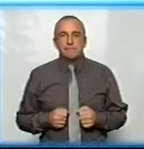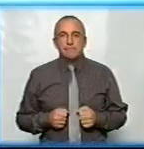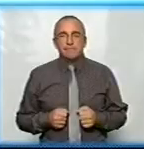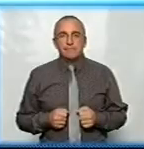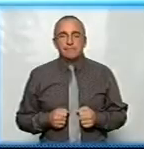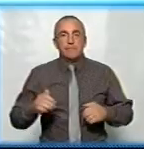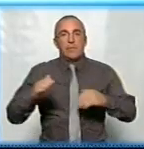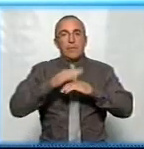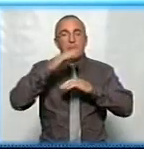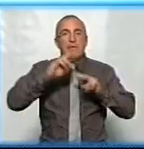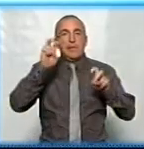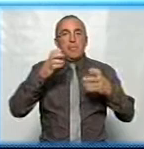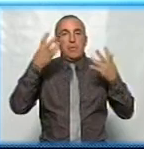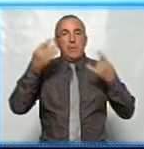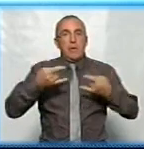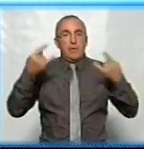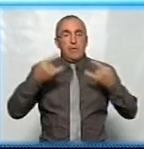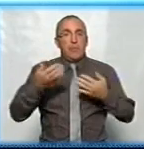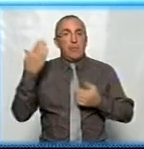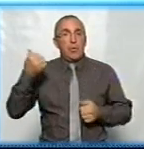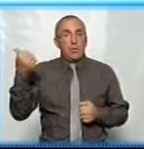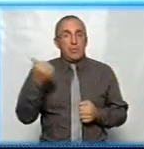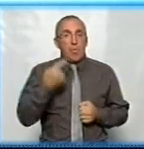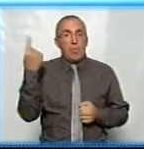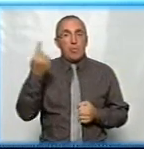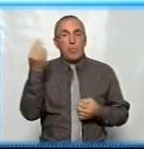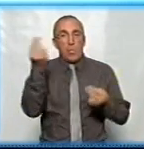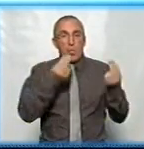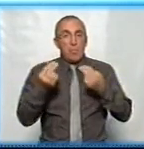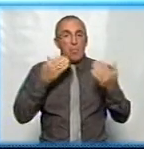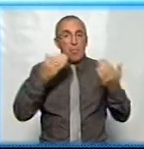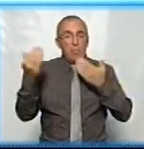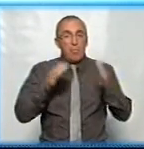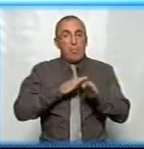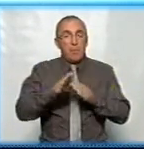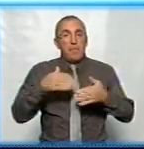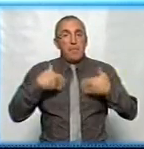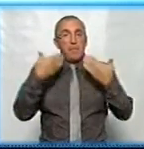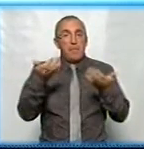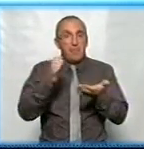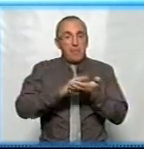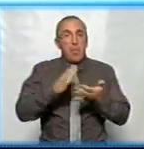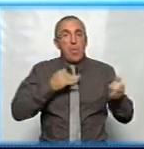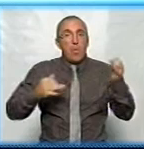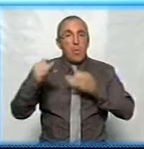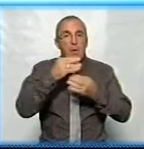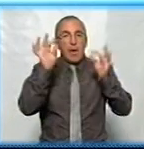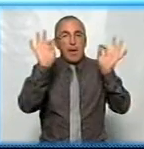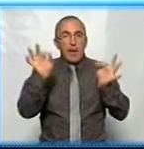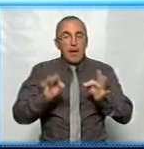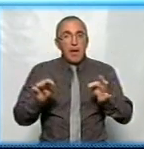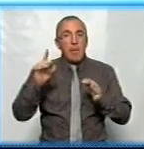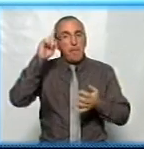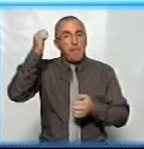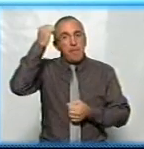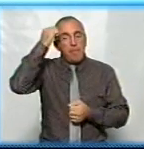Добрий вечір, тема дня на Суспільному. Минулого тижня в обласному художньому музеї видбулася презентація та обговорення ескізного проєкту пам